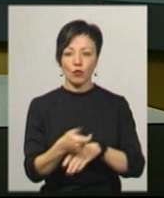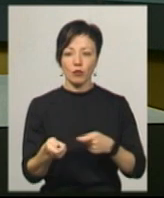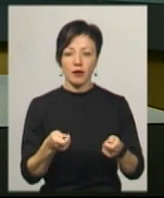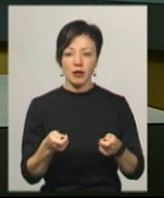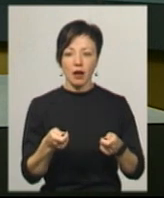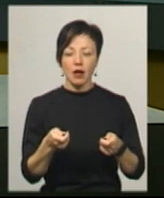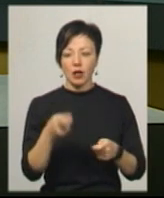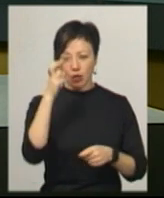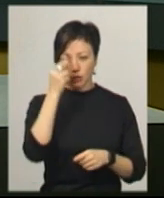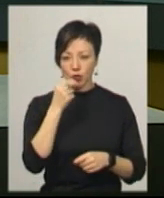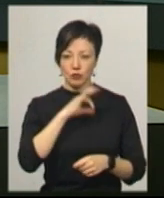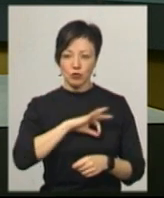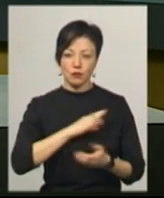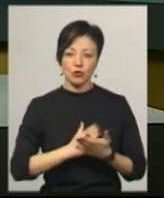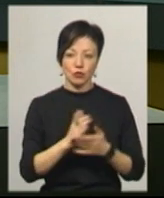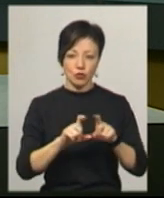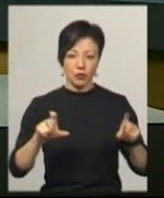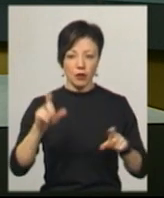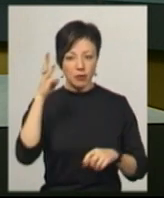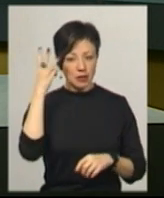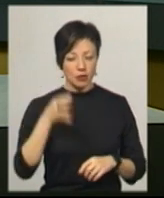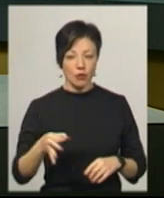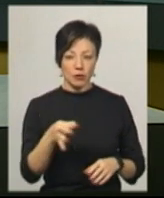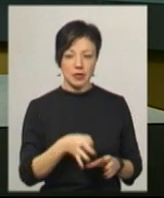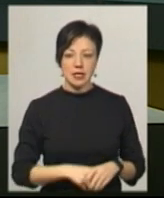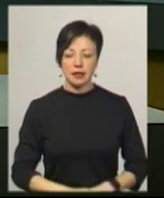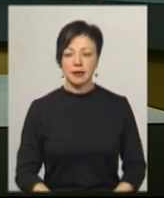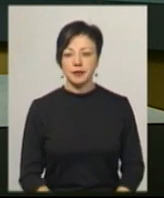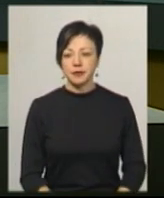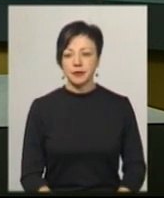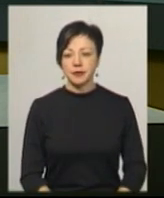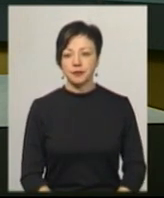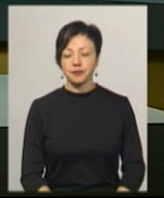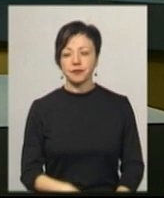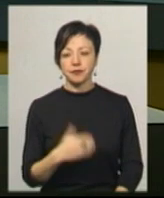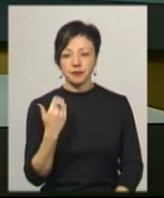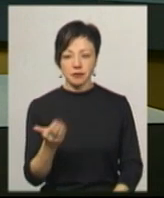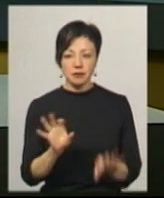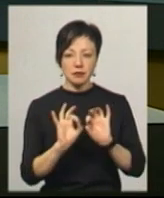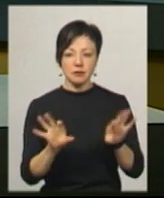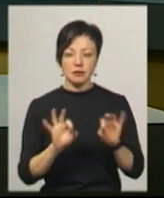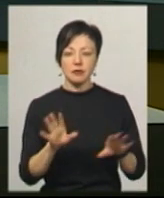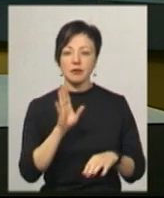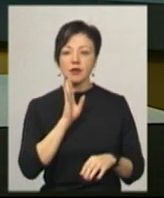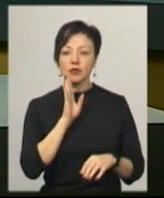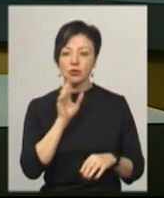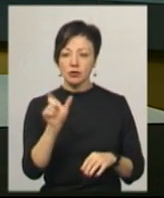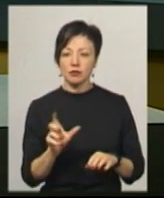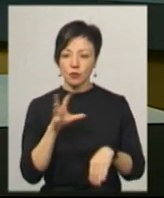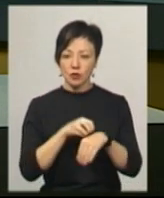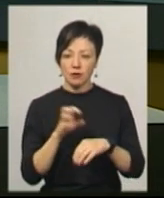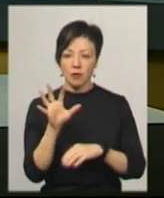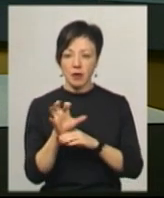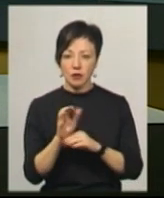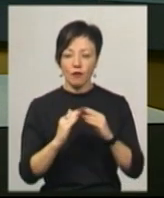управління Держпродспоживслужби у Хмельницькій області Юрій Воленюк. За його словами, жінка, яку вкусив пес, наразі